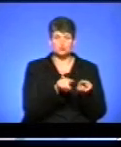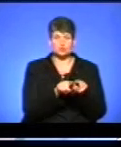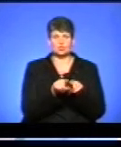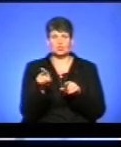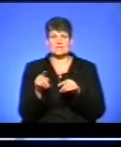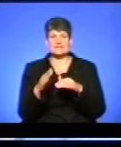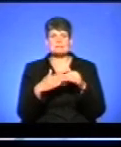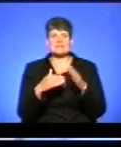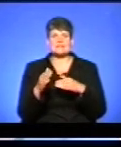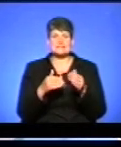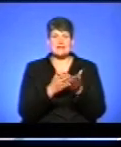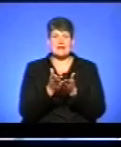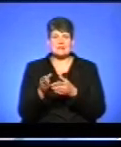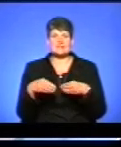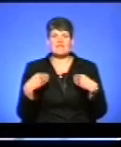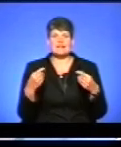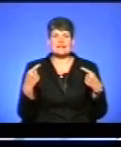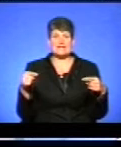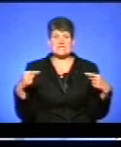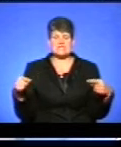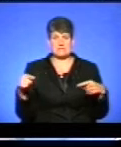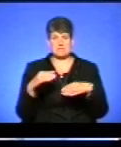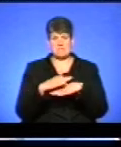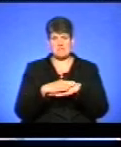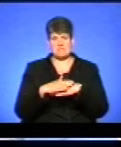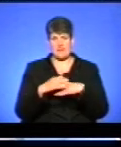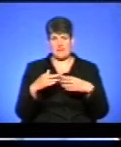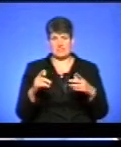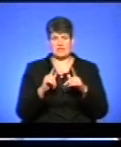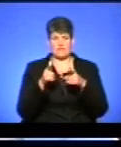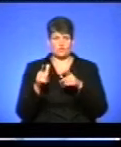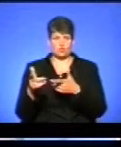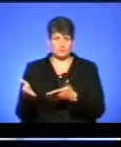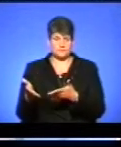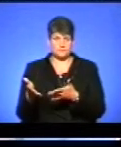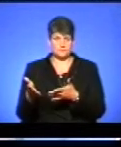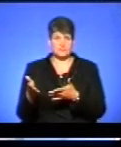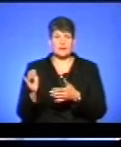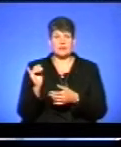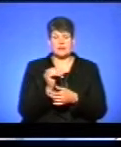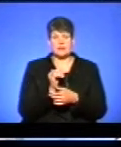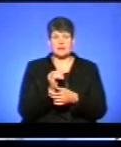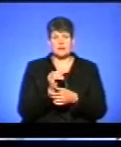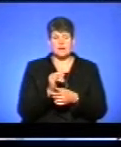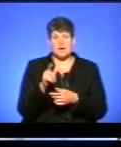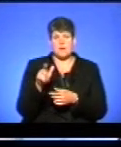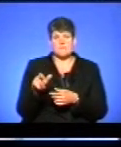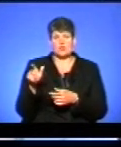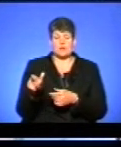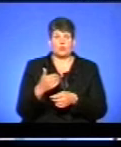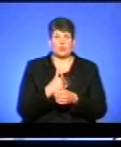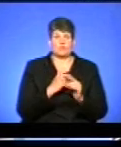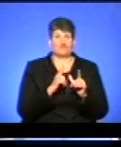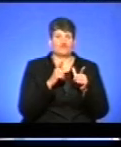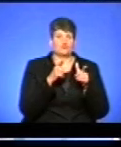спеціальність давали різні предмети до вступу. І абітурієнт, який хотів